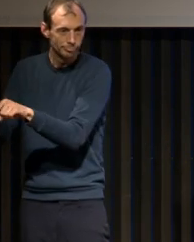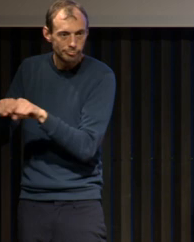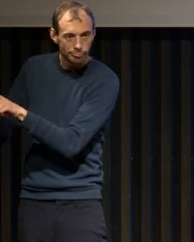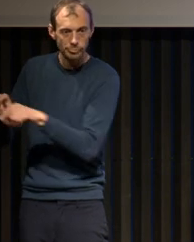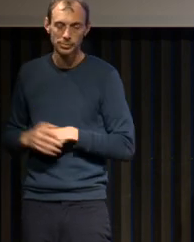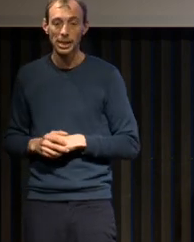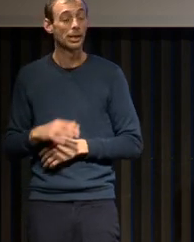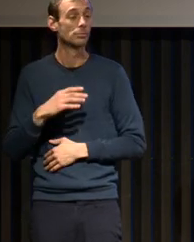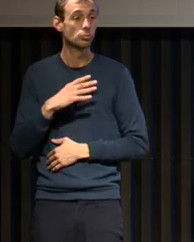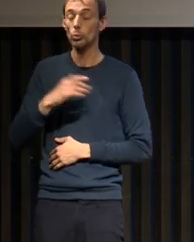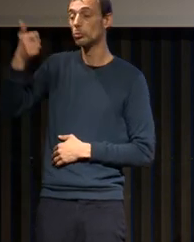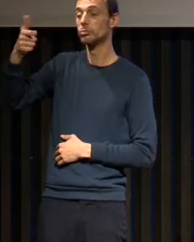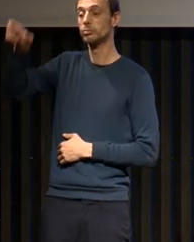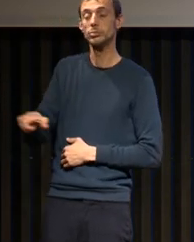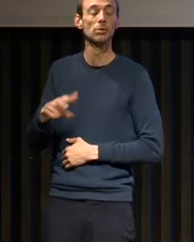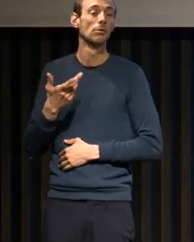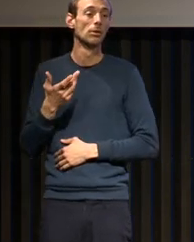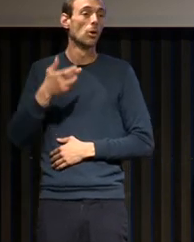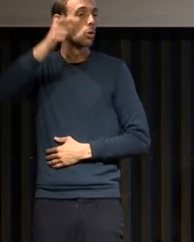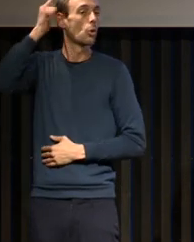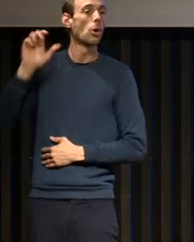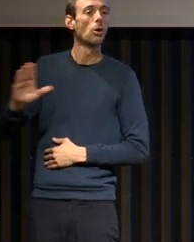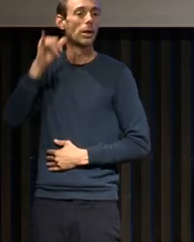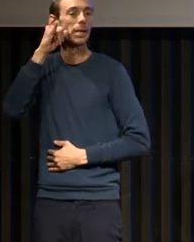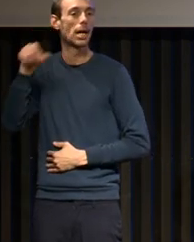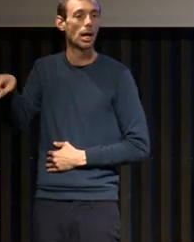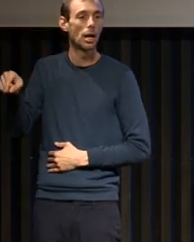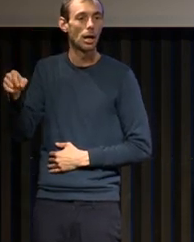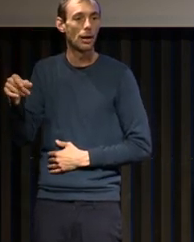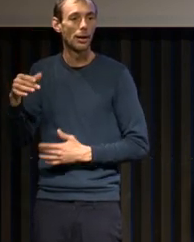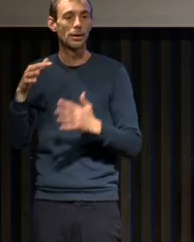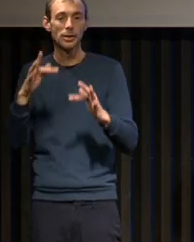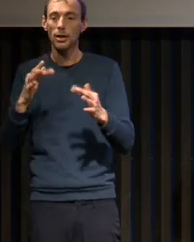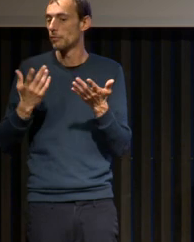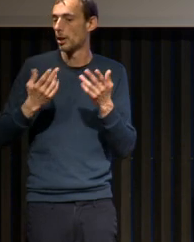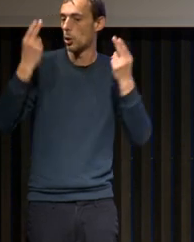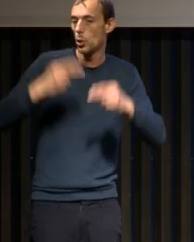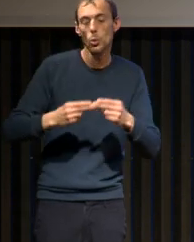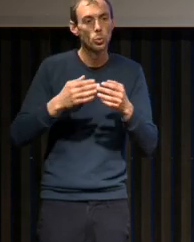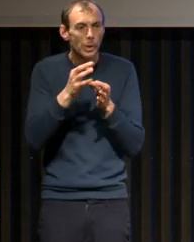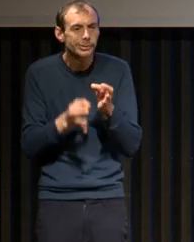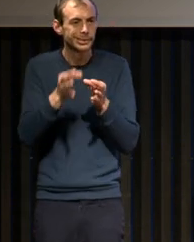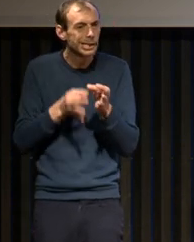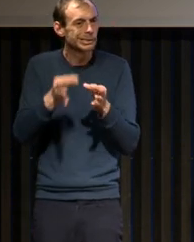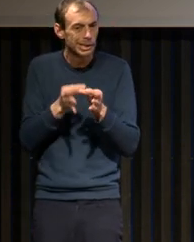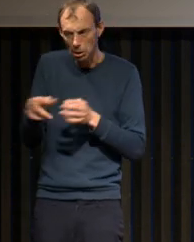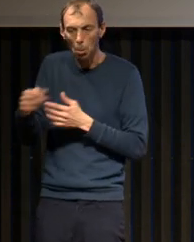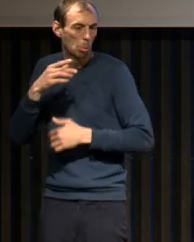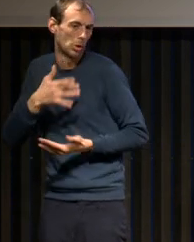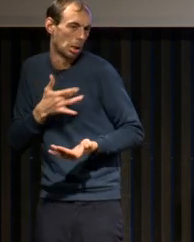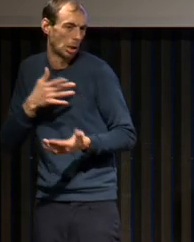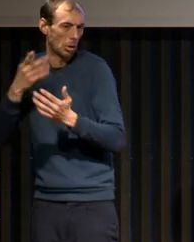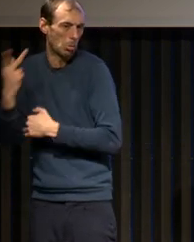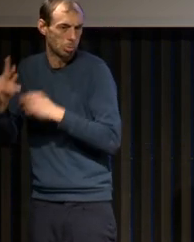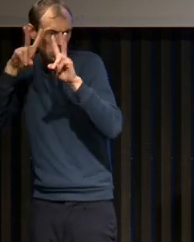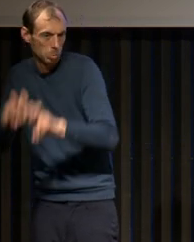Lugarezzi, un neurologue italien qui s'intéressait aux mouvements périodiques dans la nuit, qui se rend compte que la fragmentation du sommeil, c